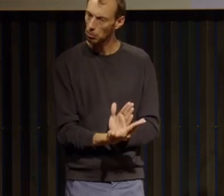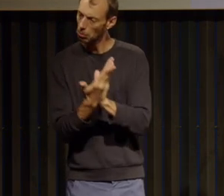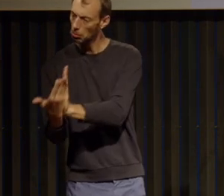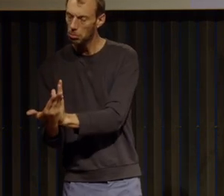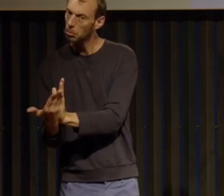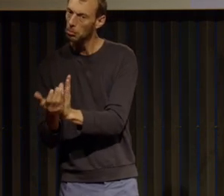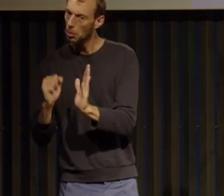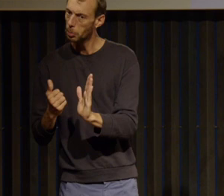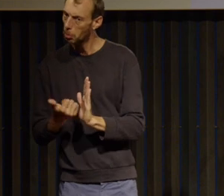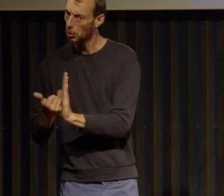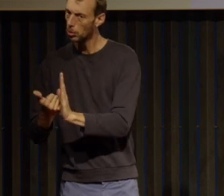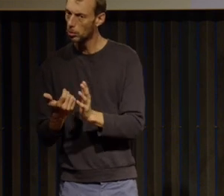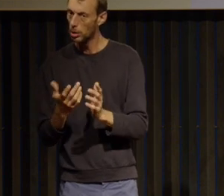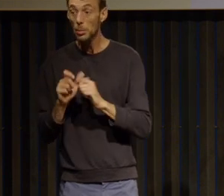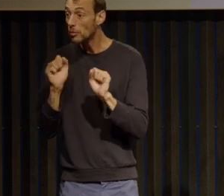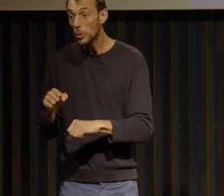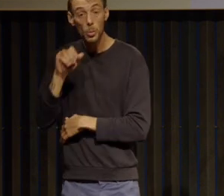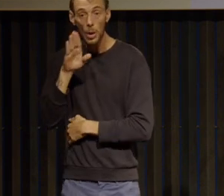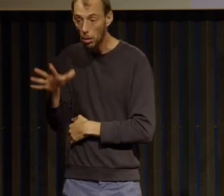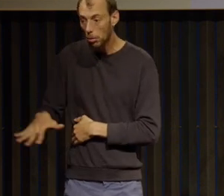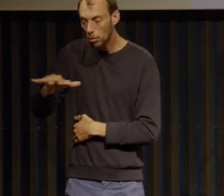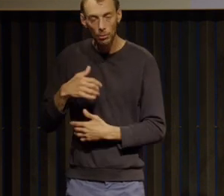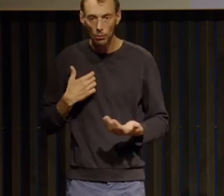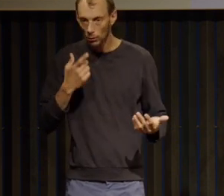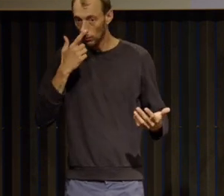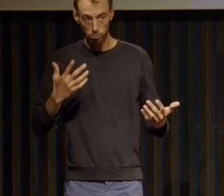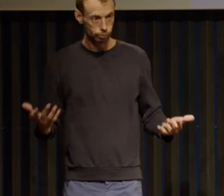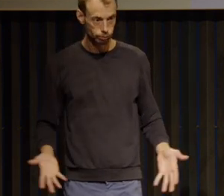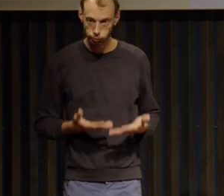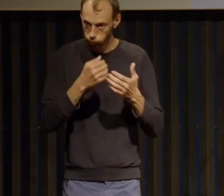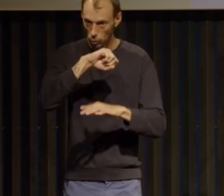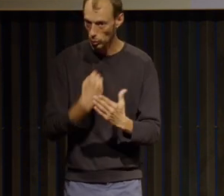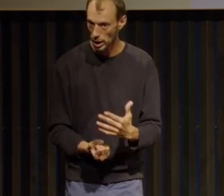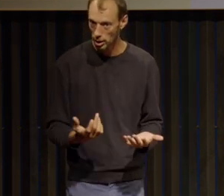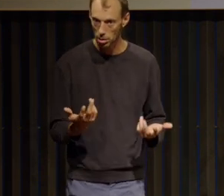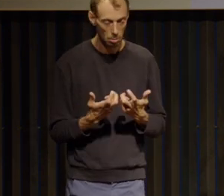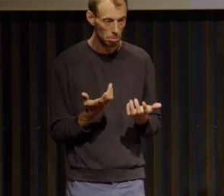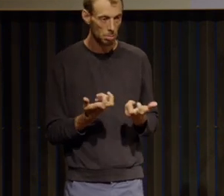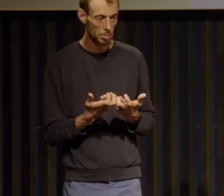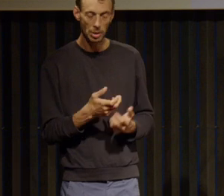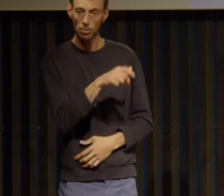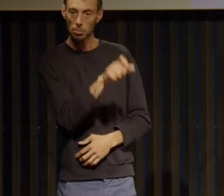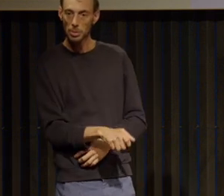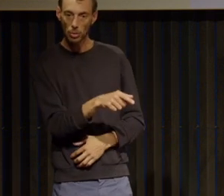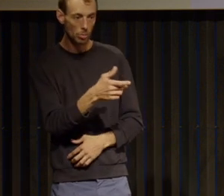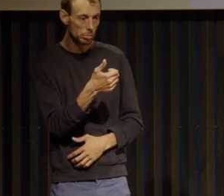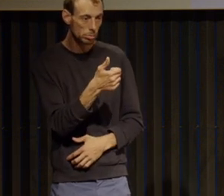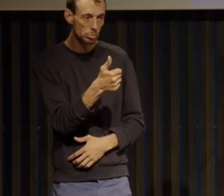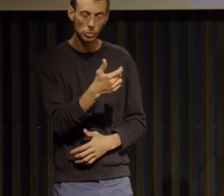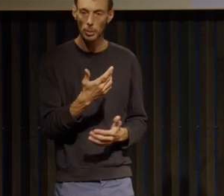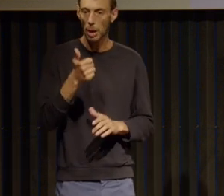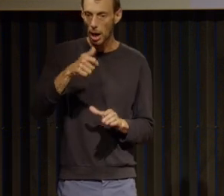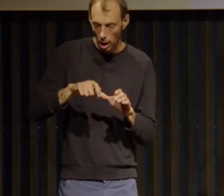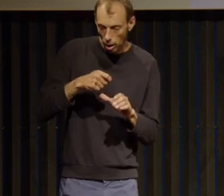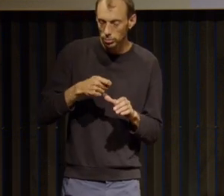démunis parce qu'on ne comprend pas pourquoi le fait de manger une cuillère à soupe de pâte en plus ou en moins ou même de manger un gnocchi en plus ou en moins ça peut